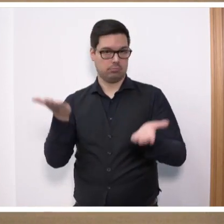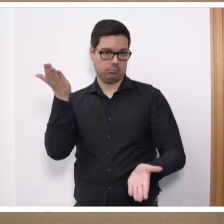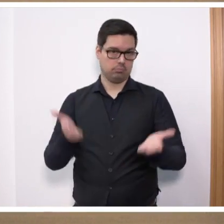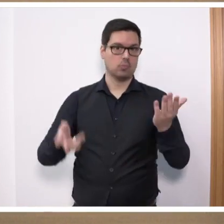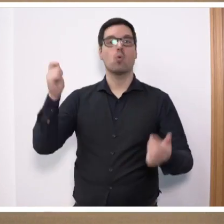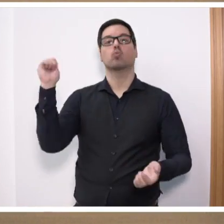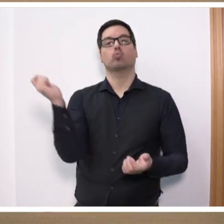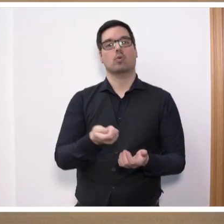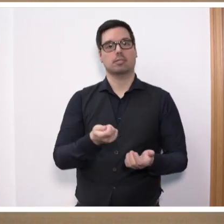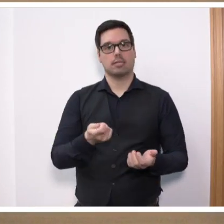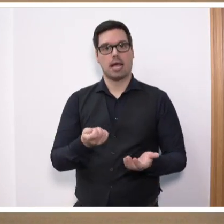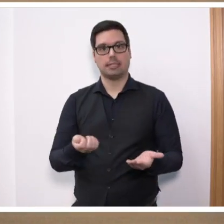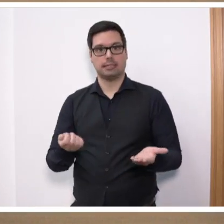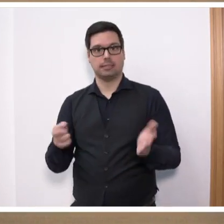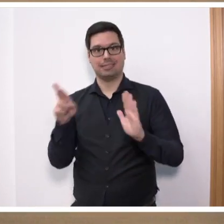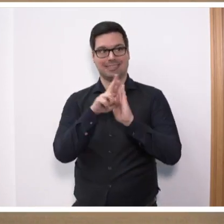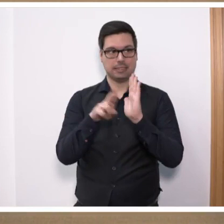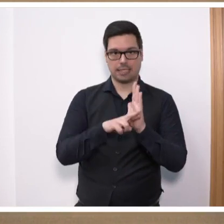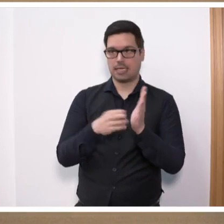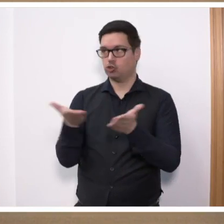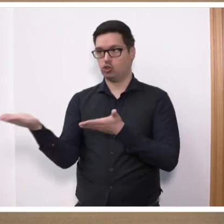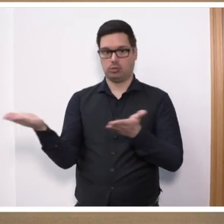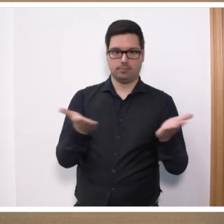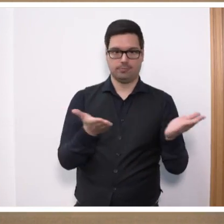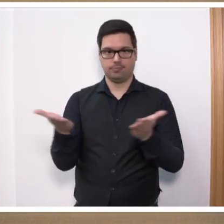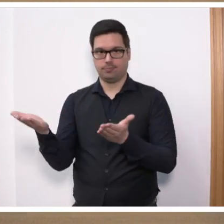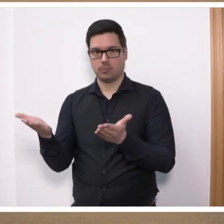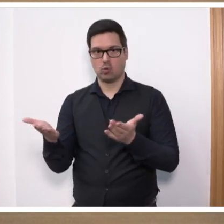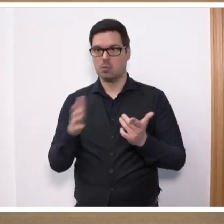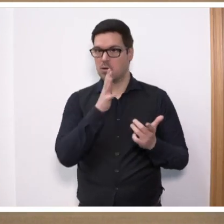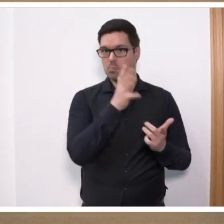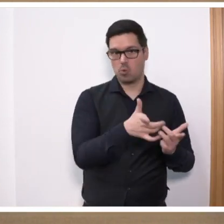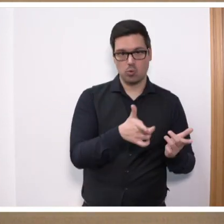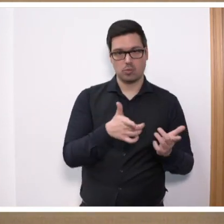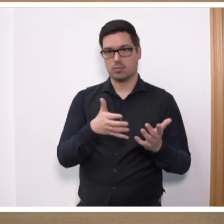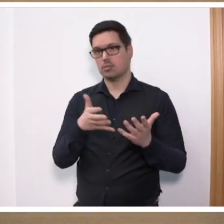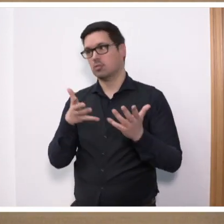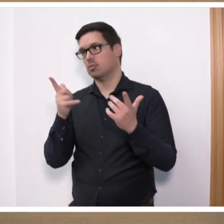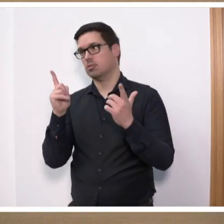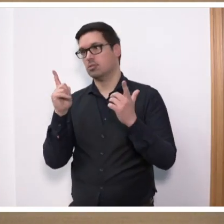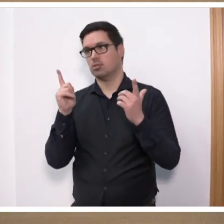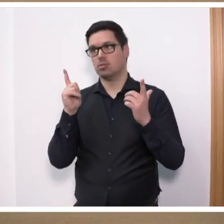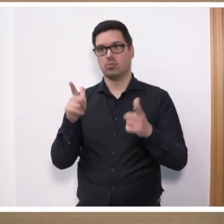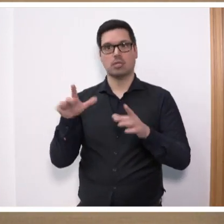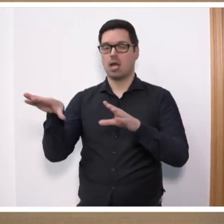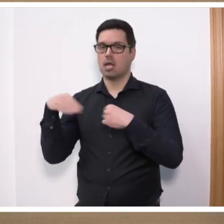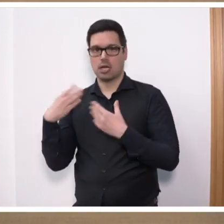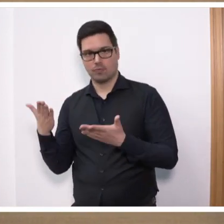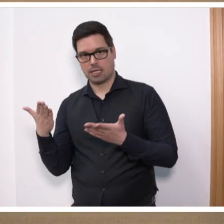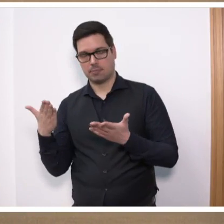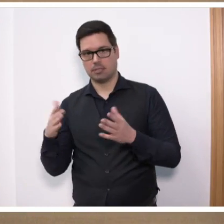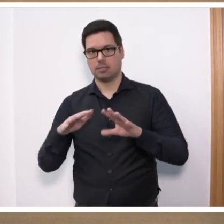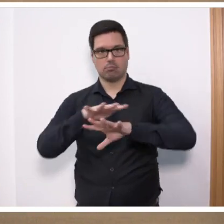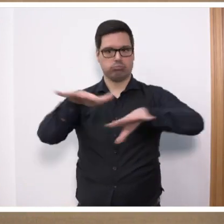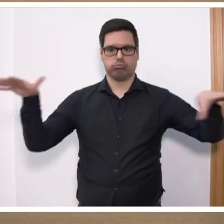dem Täter und der Tat gerecht werden. Ob mit Vorsatz oder gar böswillig oder fahrlässig oder billig in Kauf nehmen, die Palette